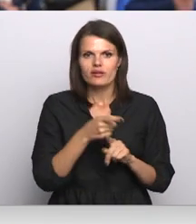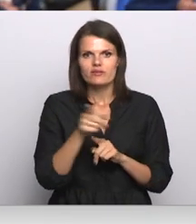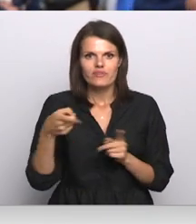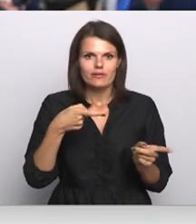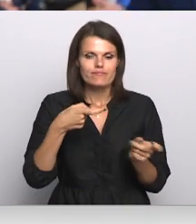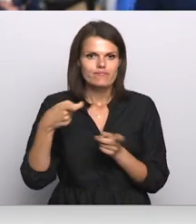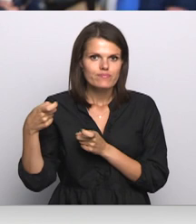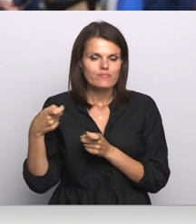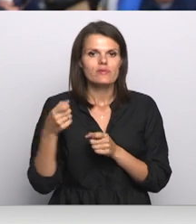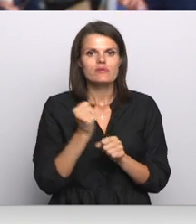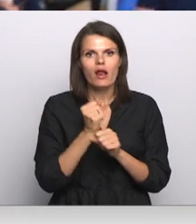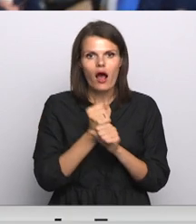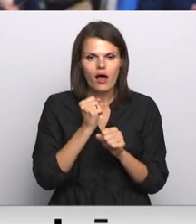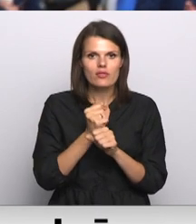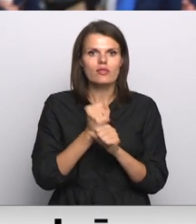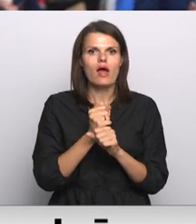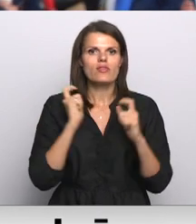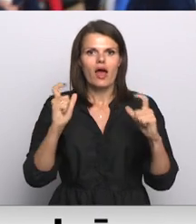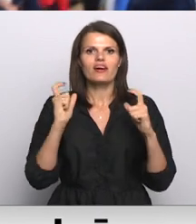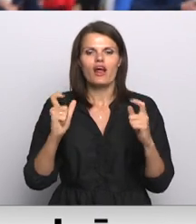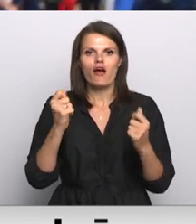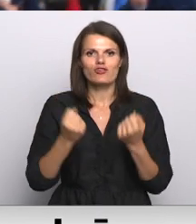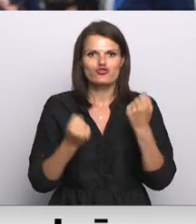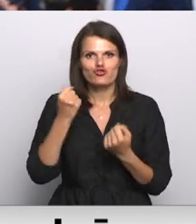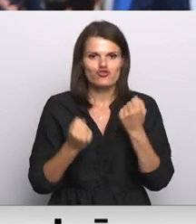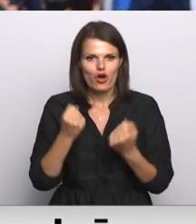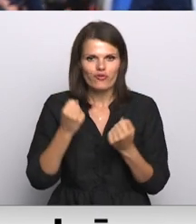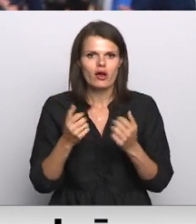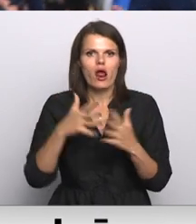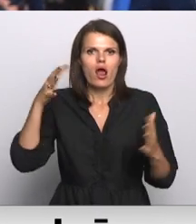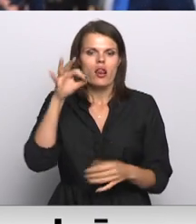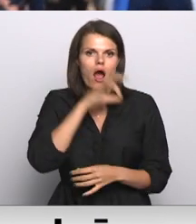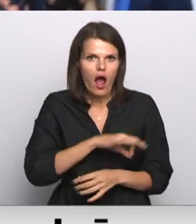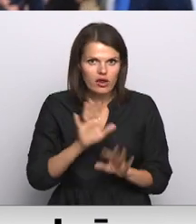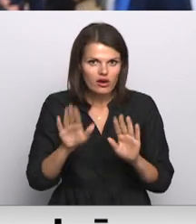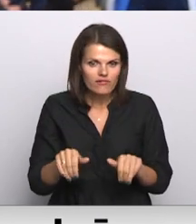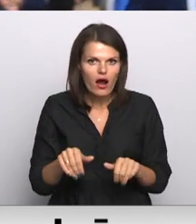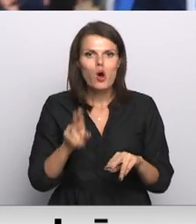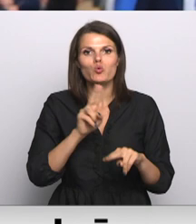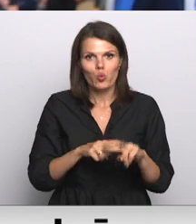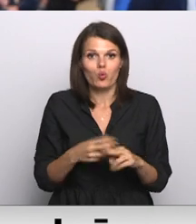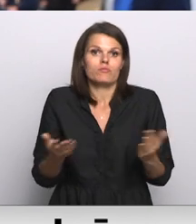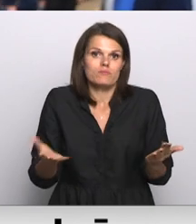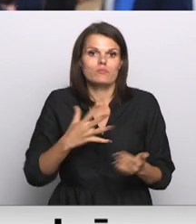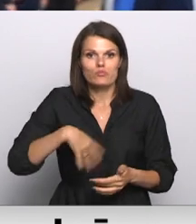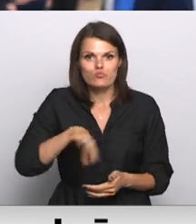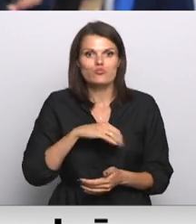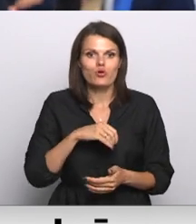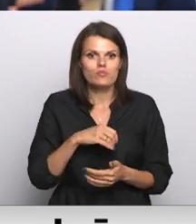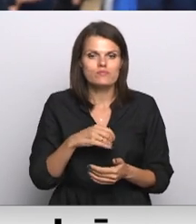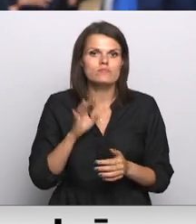vilināti strādāt par krausmašīnu šoferiem. Lielāks augas. Tas nozīmē, ka mums